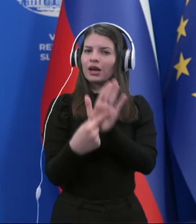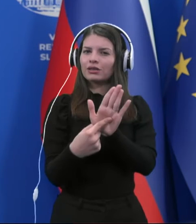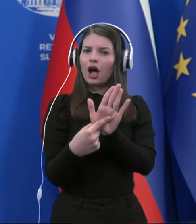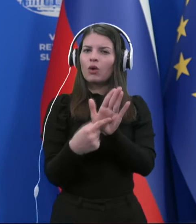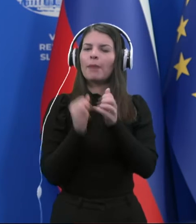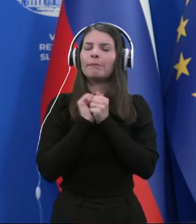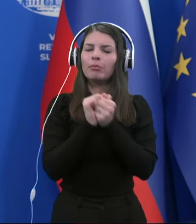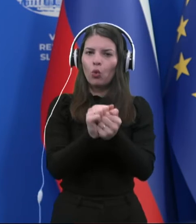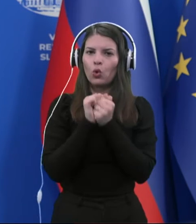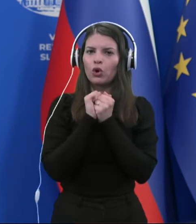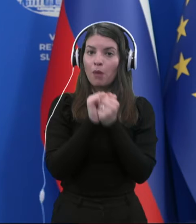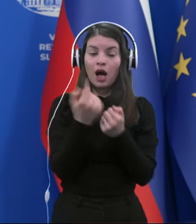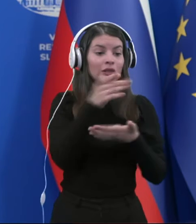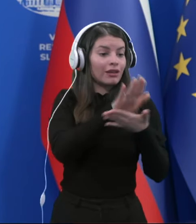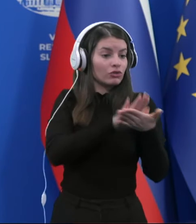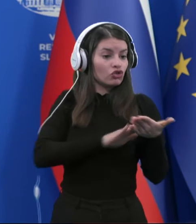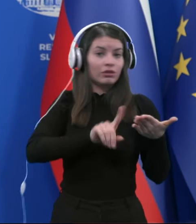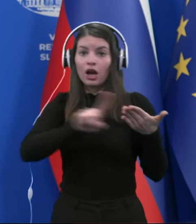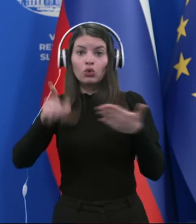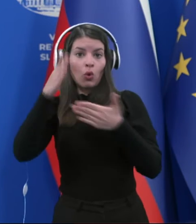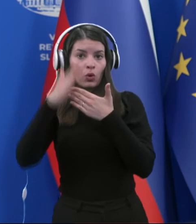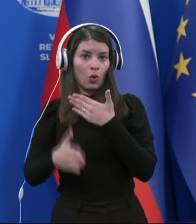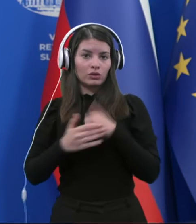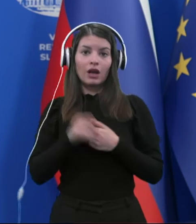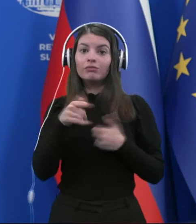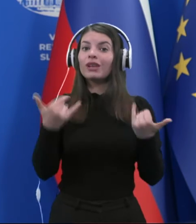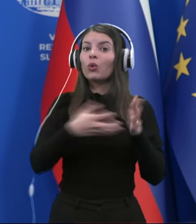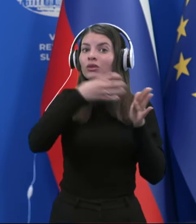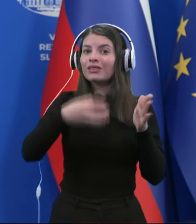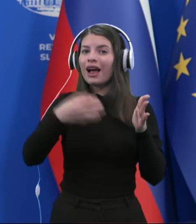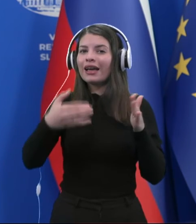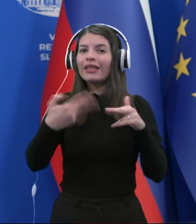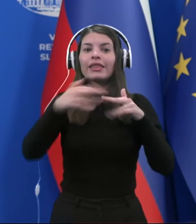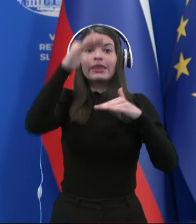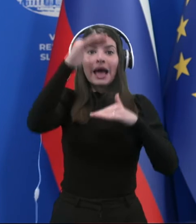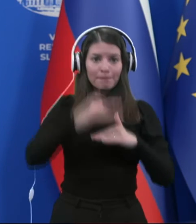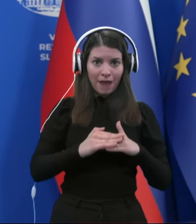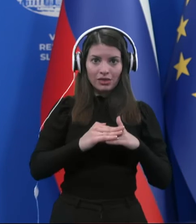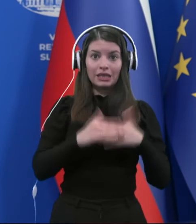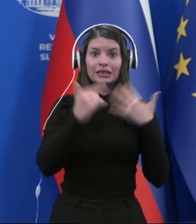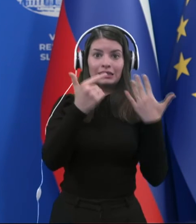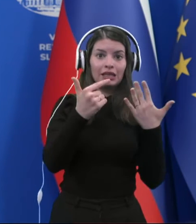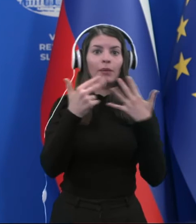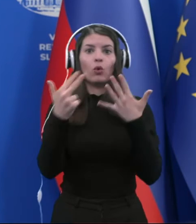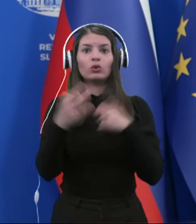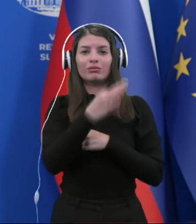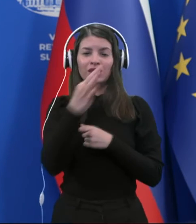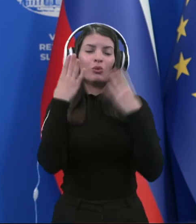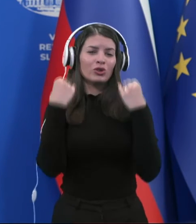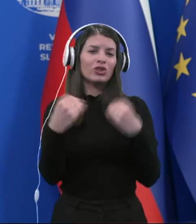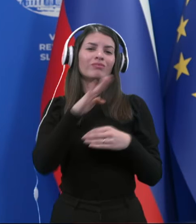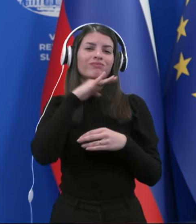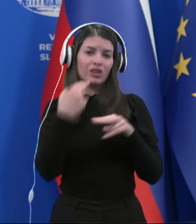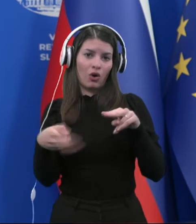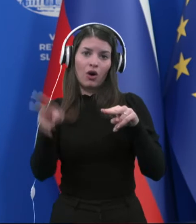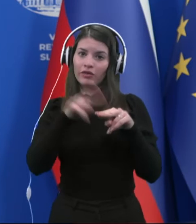veliko borbo od začetka do konca, ki včasih traja najmanj, 7-8 dni, običajno pa bistveno